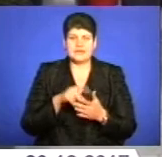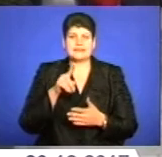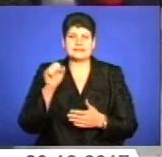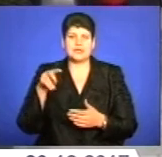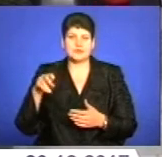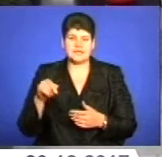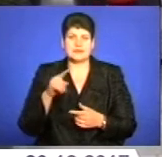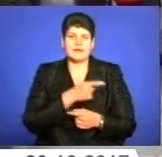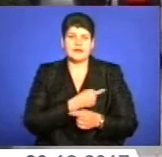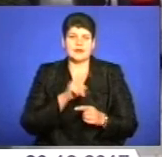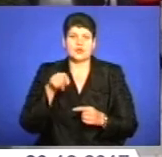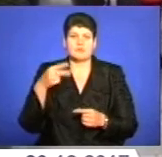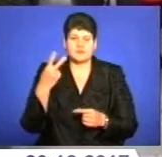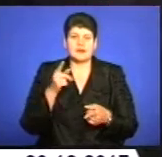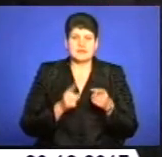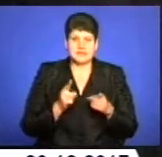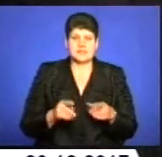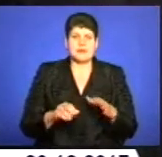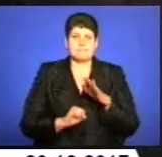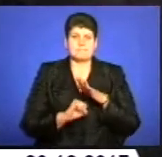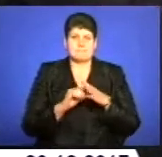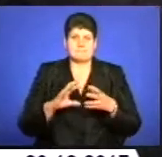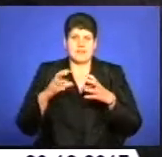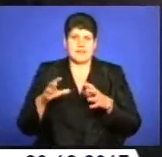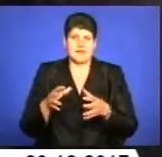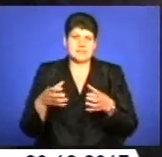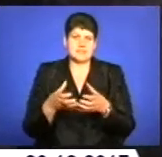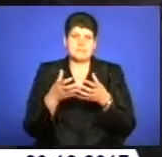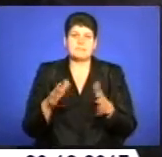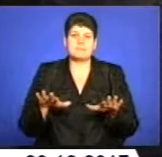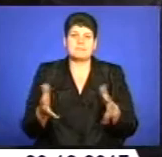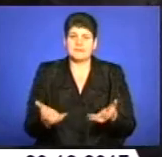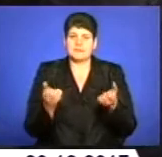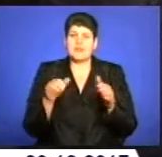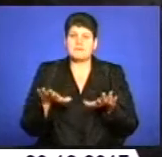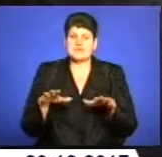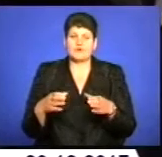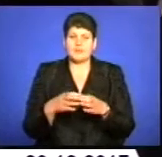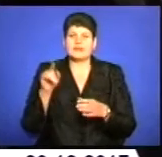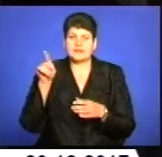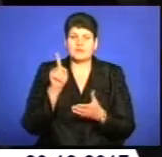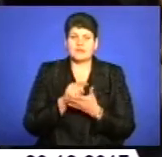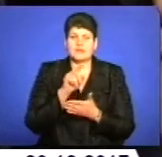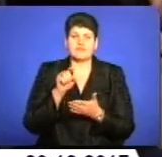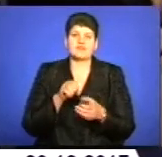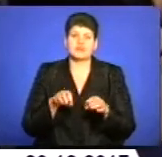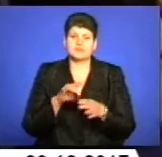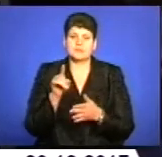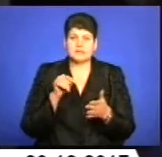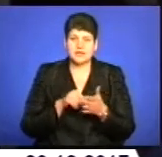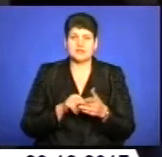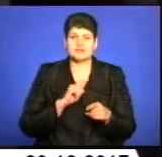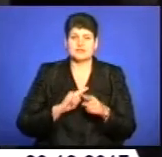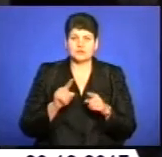номер два справді на балансі місцевої громади. І саме там мають вирішувати усі питання та проблеми, пов'язані з часною виплатою